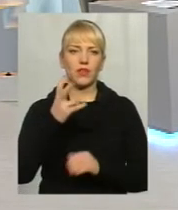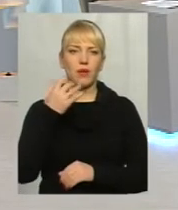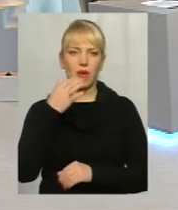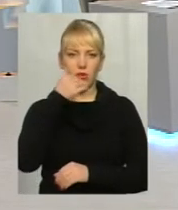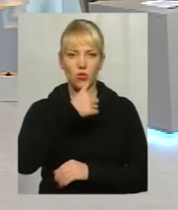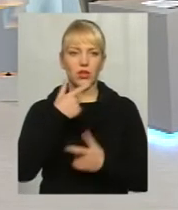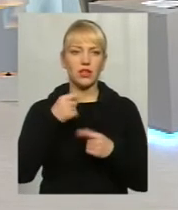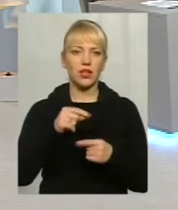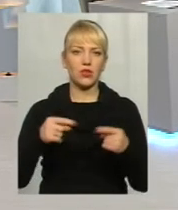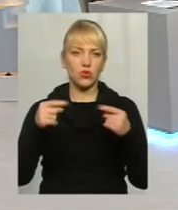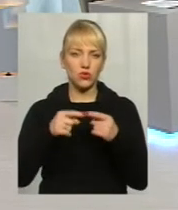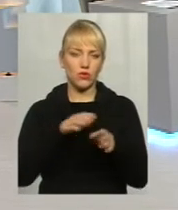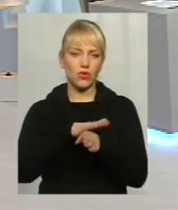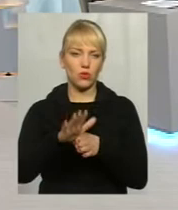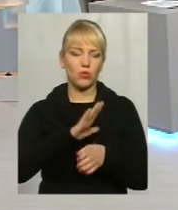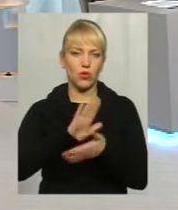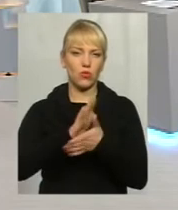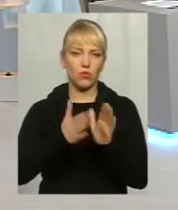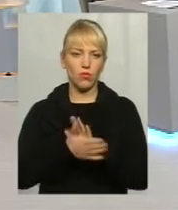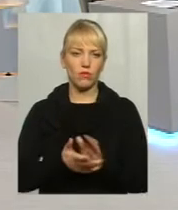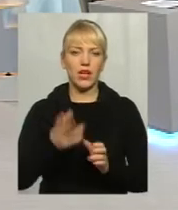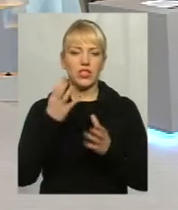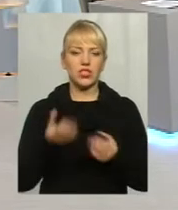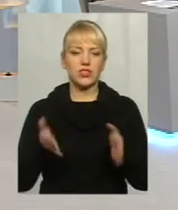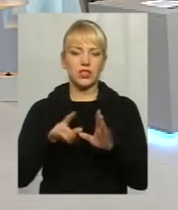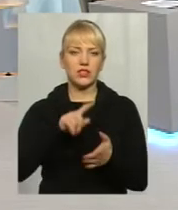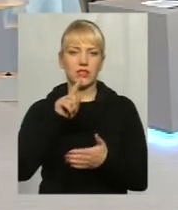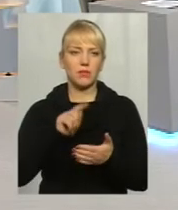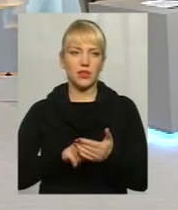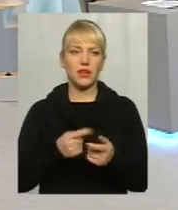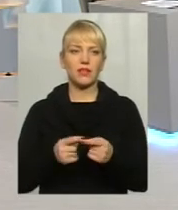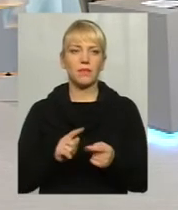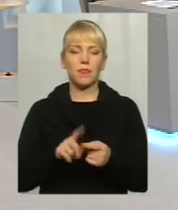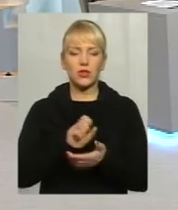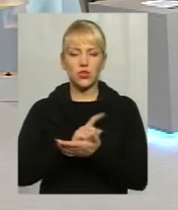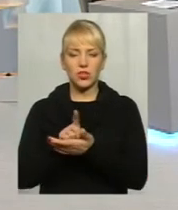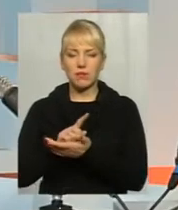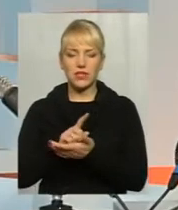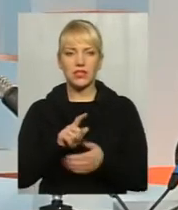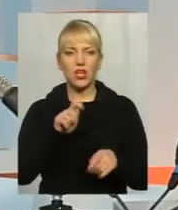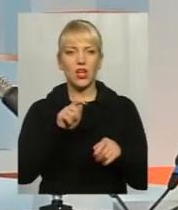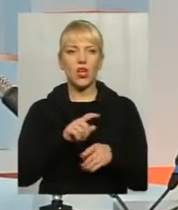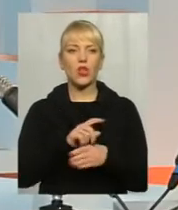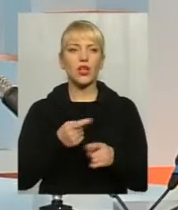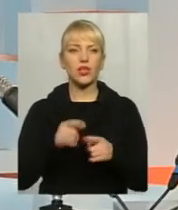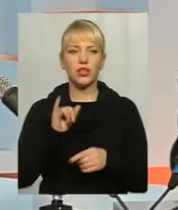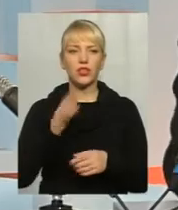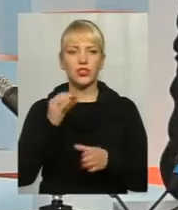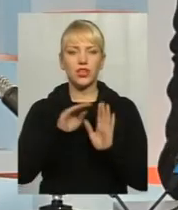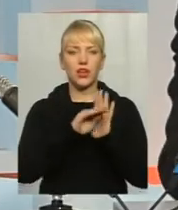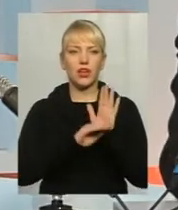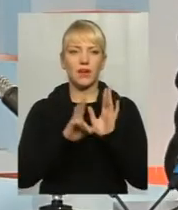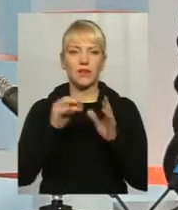де перевізники виконали умови. Але ще залишається питання, ще залишається питання GPS-навігації, ще залишається питання графіки в вихідні дні.